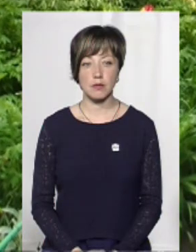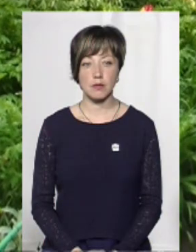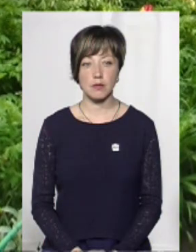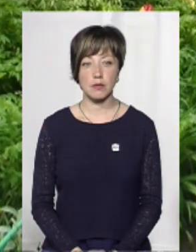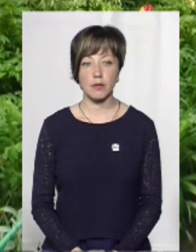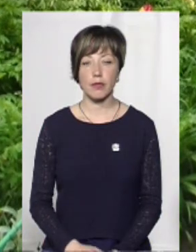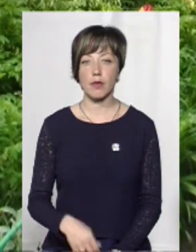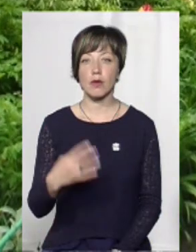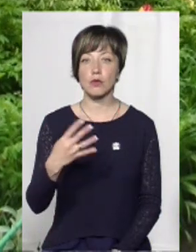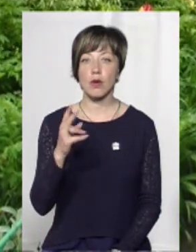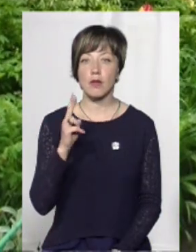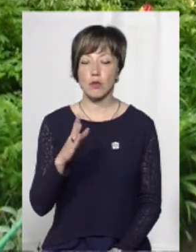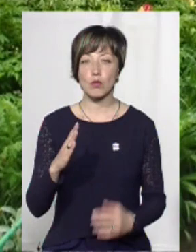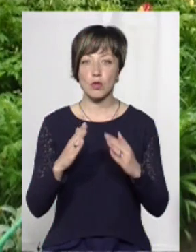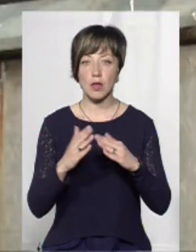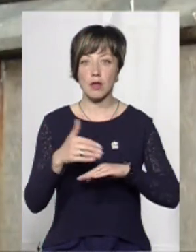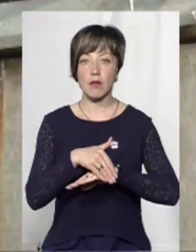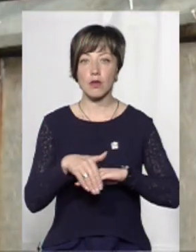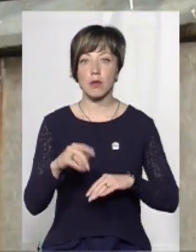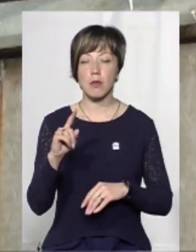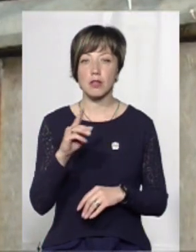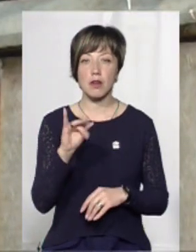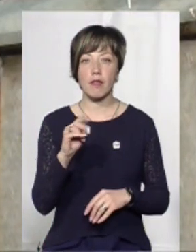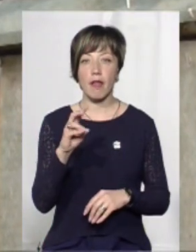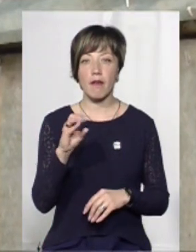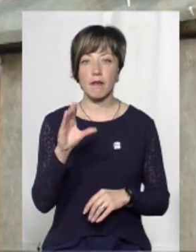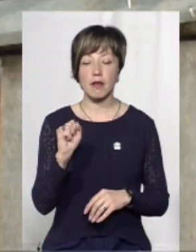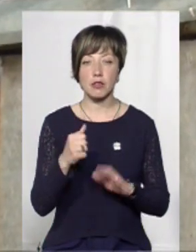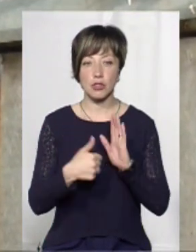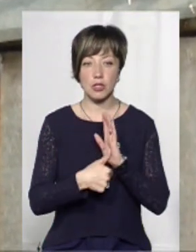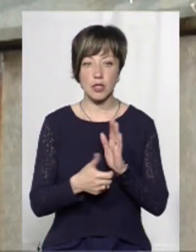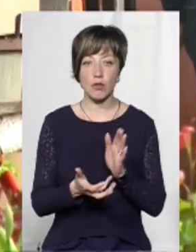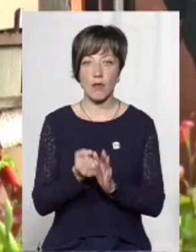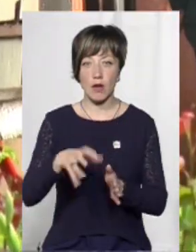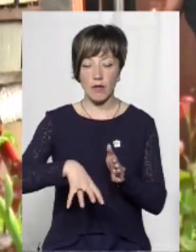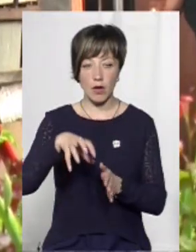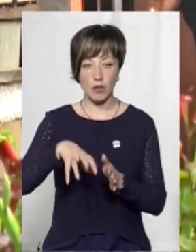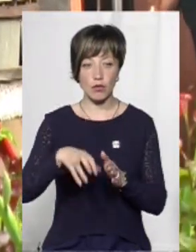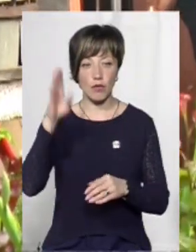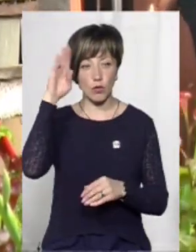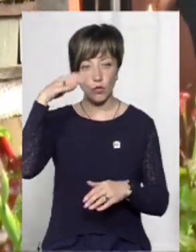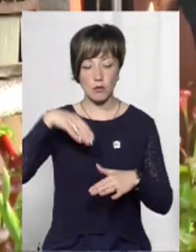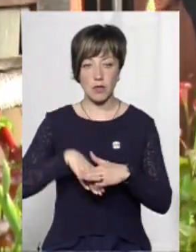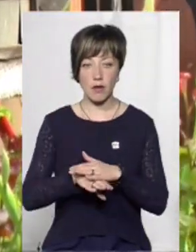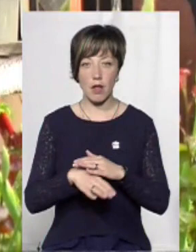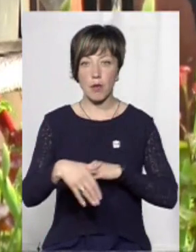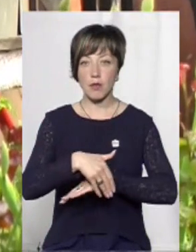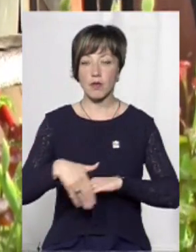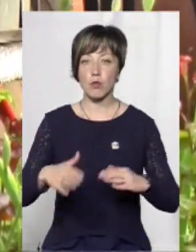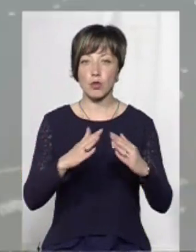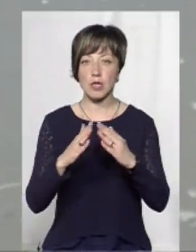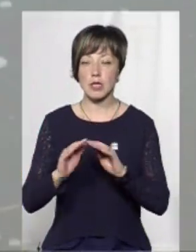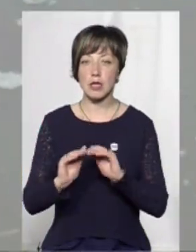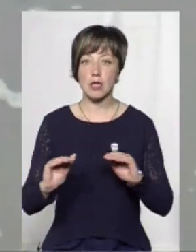У 40-квартирному будинку на вулиці Першотраневі, 6 у Богданівцях, рятувальники мотопомпами викачують воду з підвалу. Подвір'я будинку та